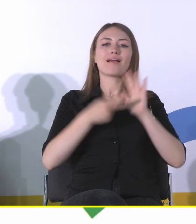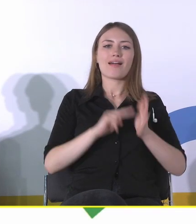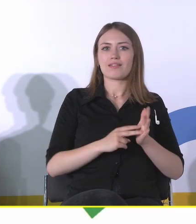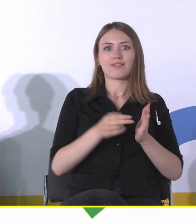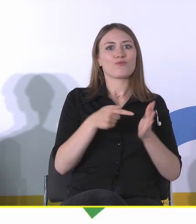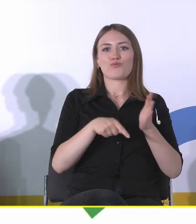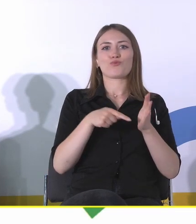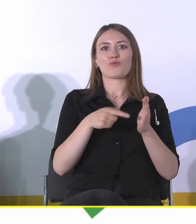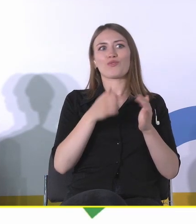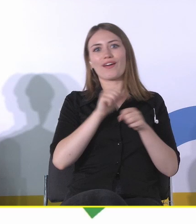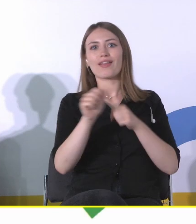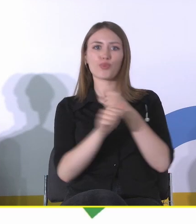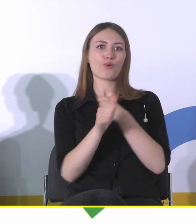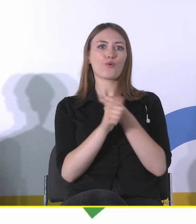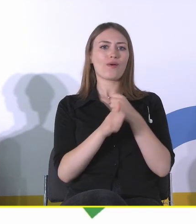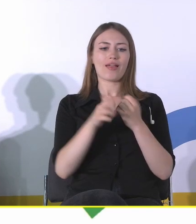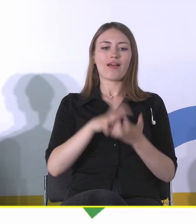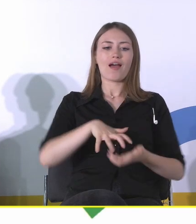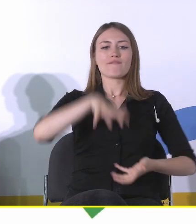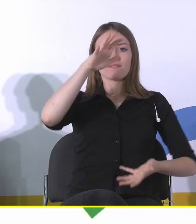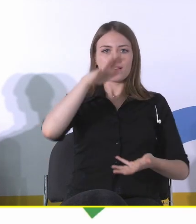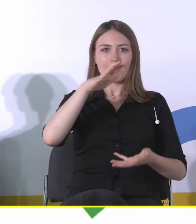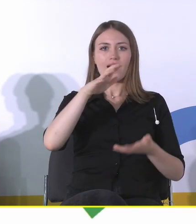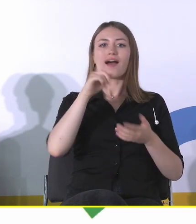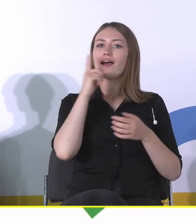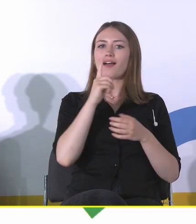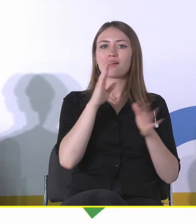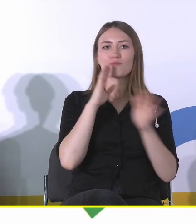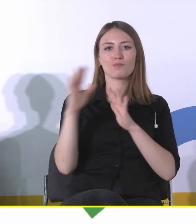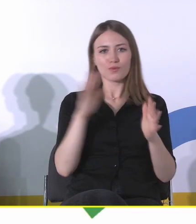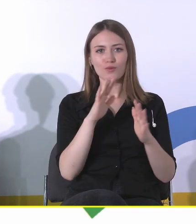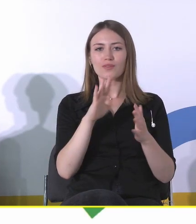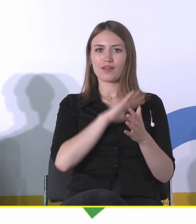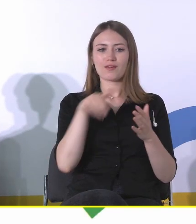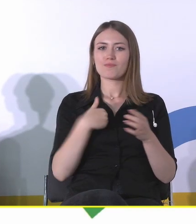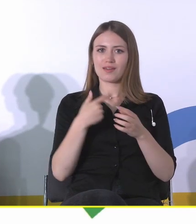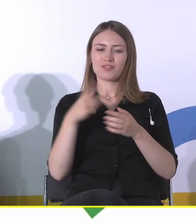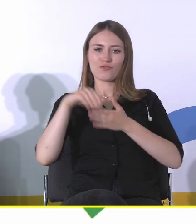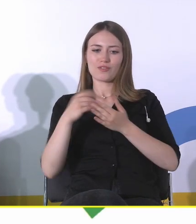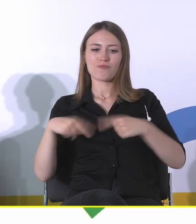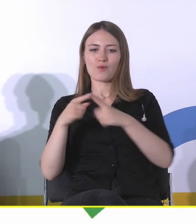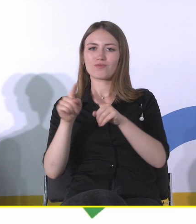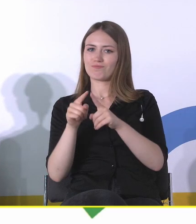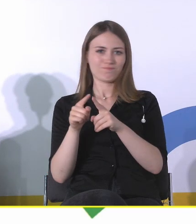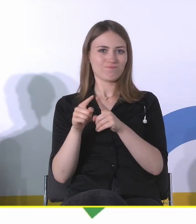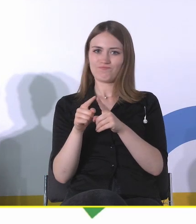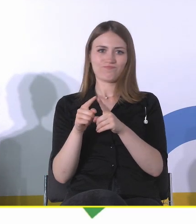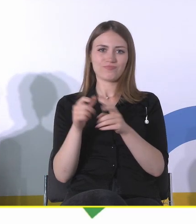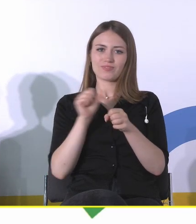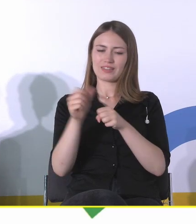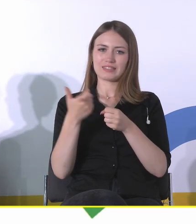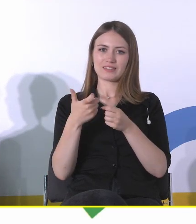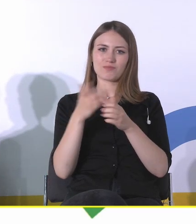znaczy są dokumenty bardzo długie rozbudowane, natomiast na poziomie operacyjnym to jesteśmy naprawdę bardzo, bardzo w tym wszystkim